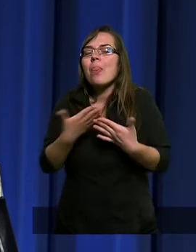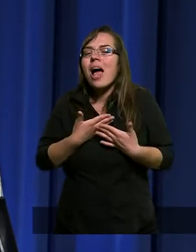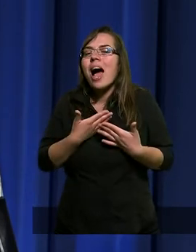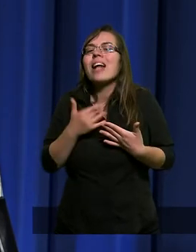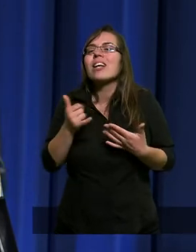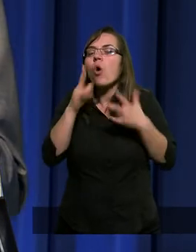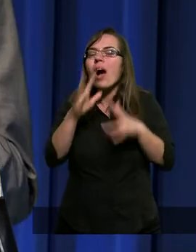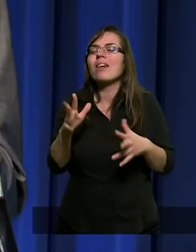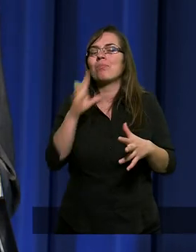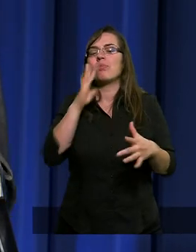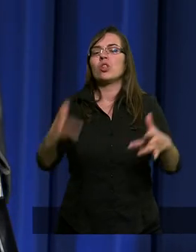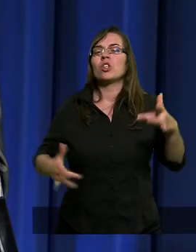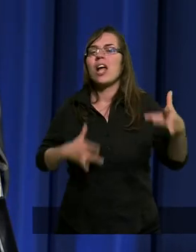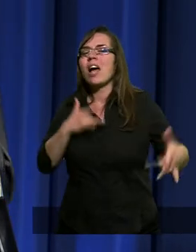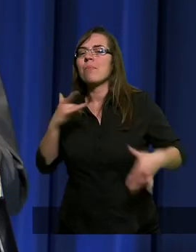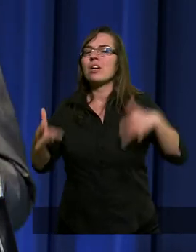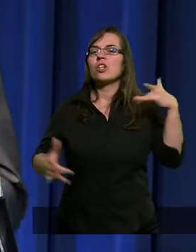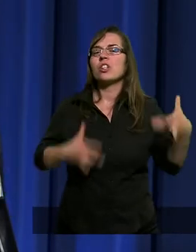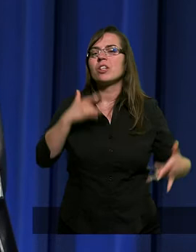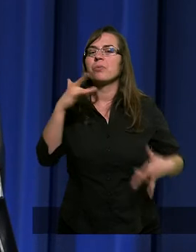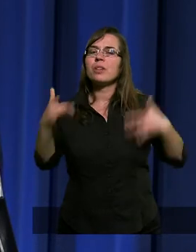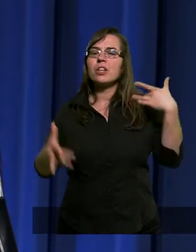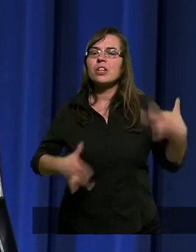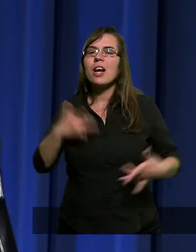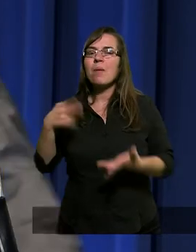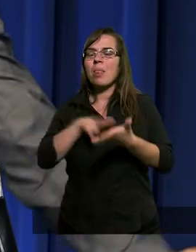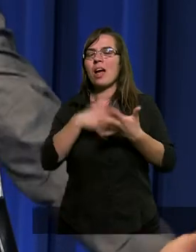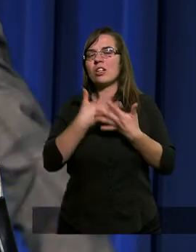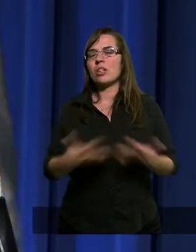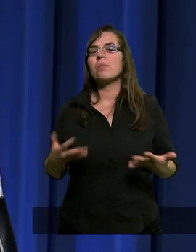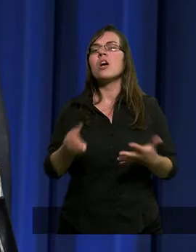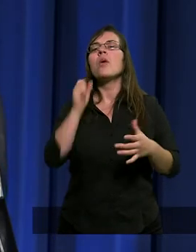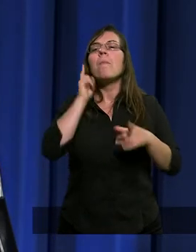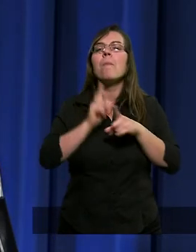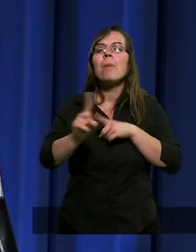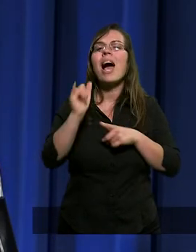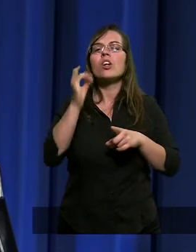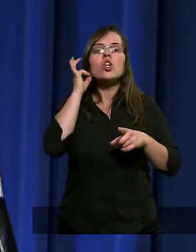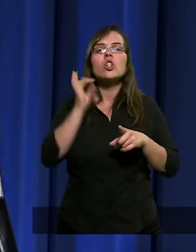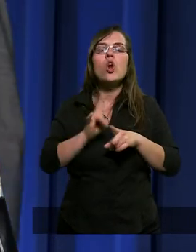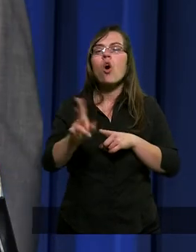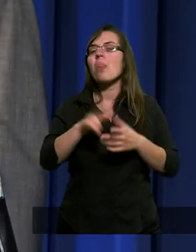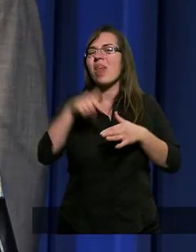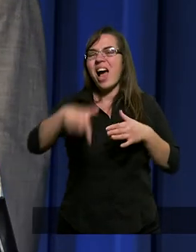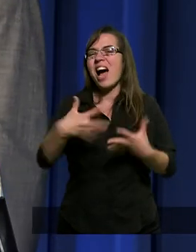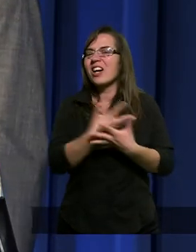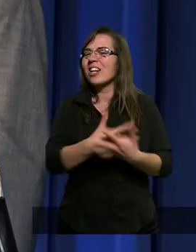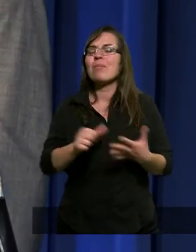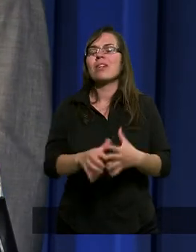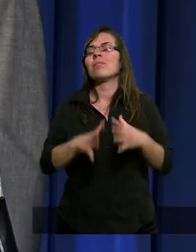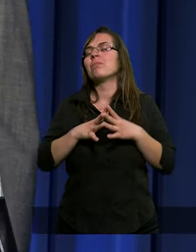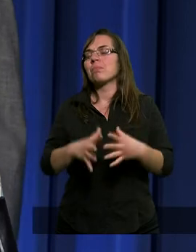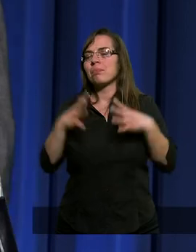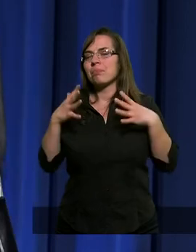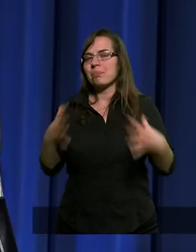cierpienia, cierpienia na ziemi. A drodzy bracia i siostry, tych cierpień na ziemi jest coraz